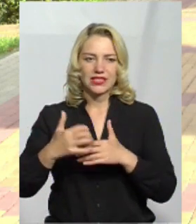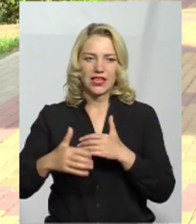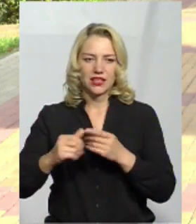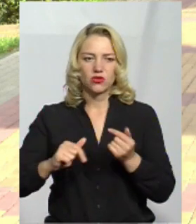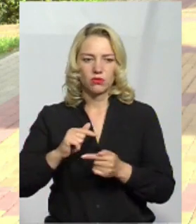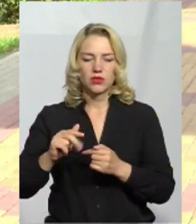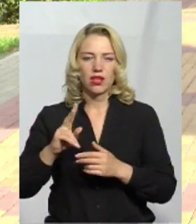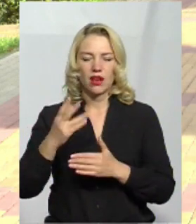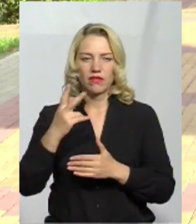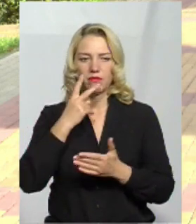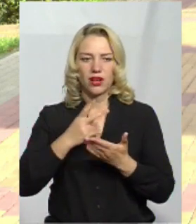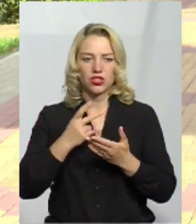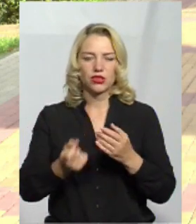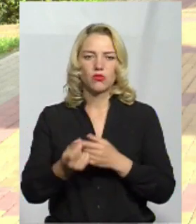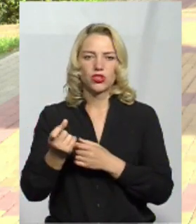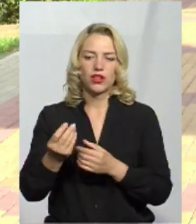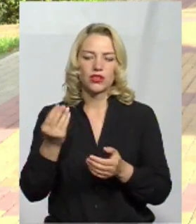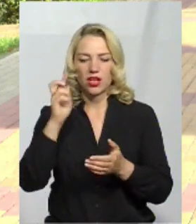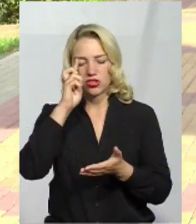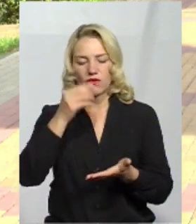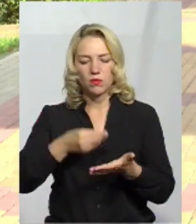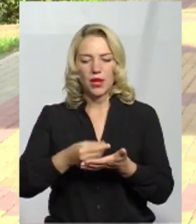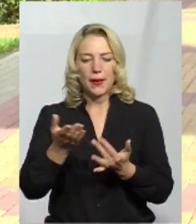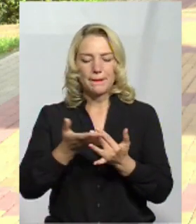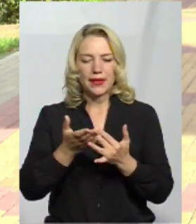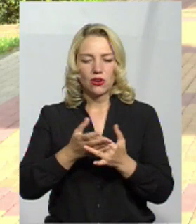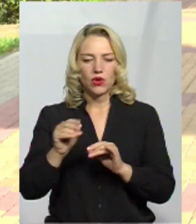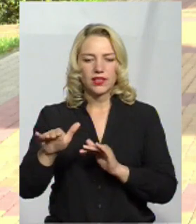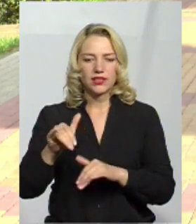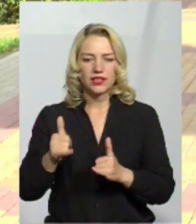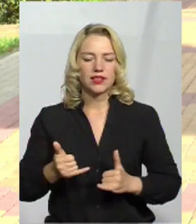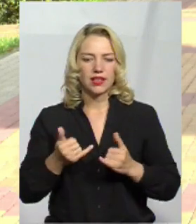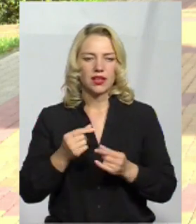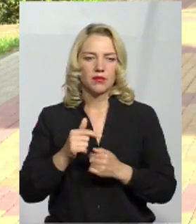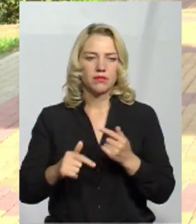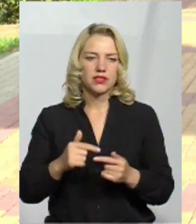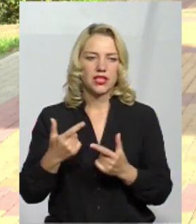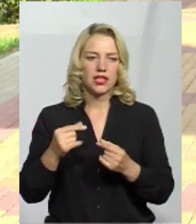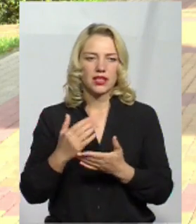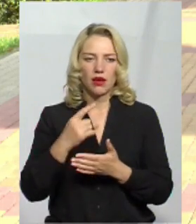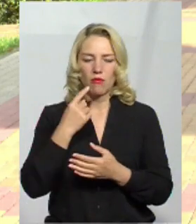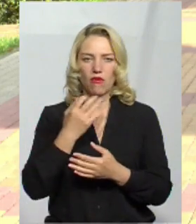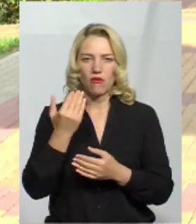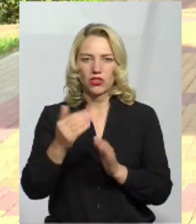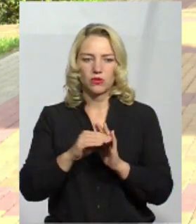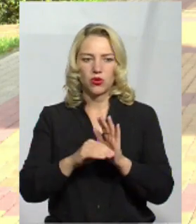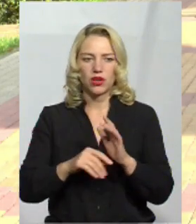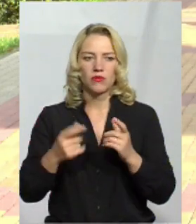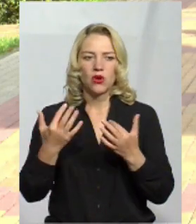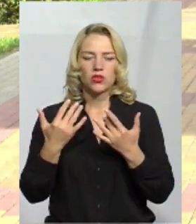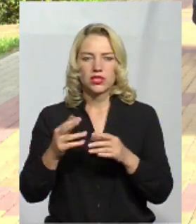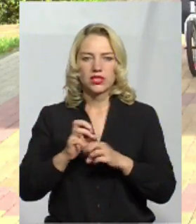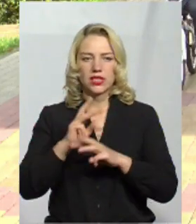Як ви бачите джерела державного фінансування пільгових кредитів для бізнесу, про які також йде мова у вашій програмі? Оскільки забезпечення